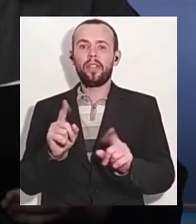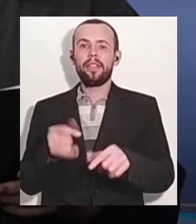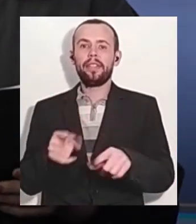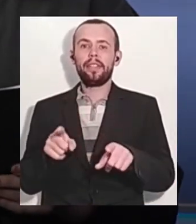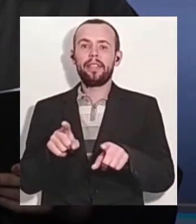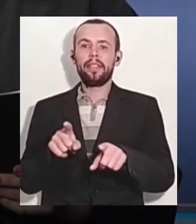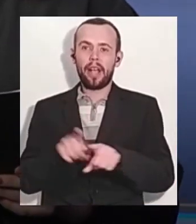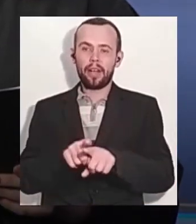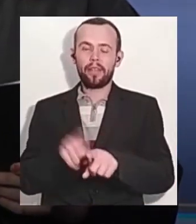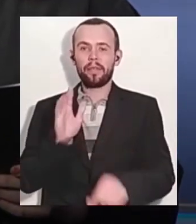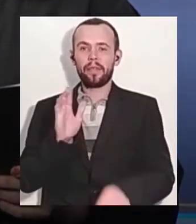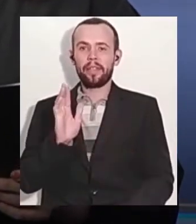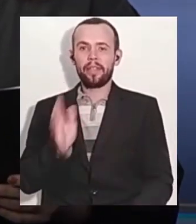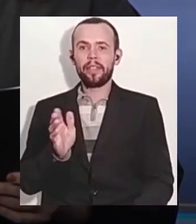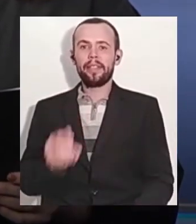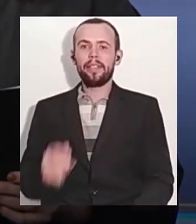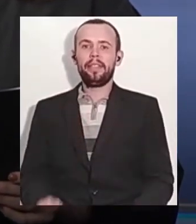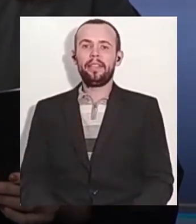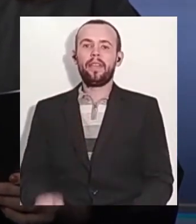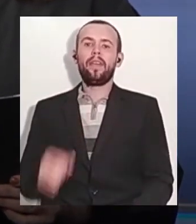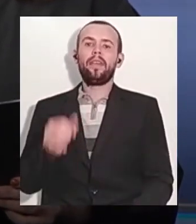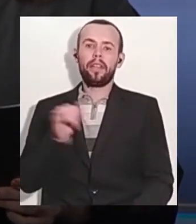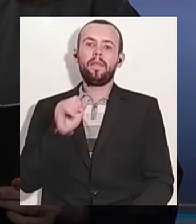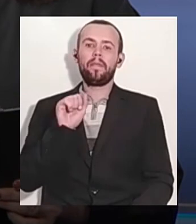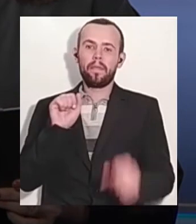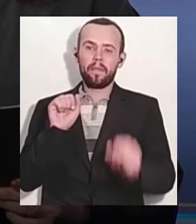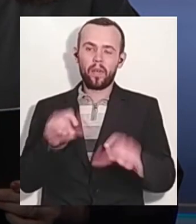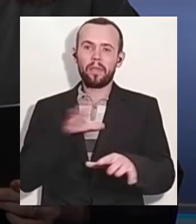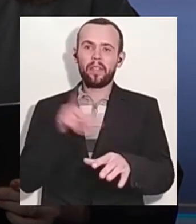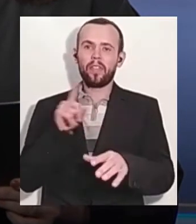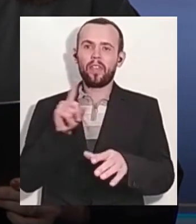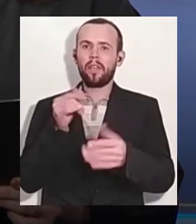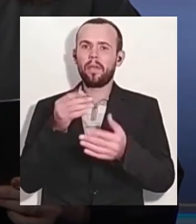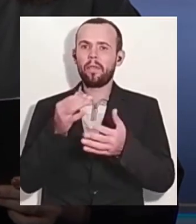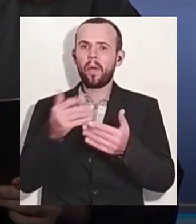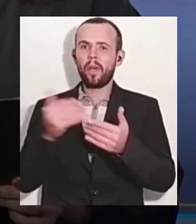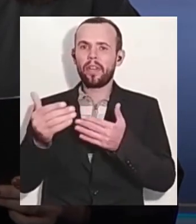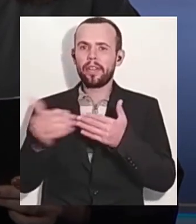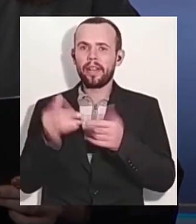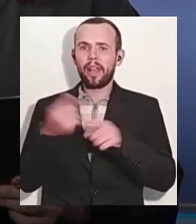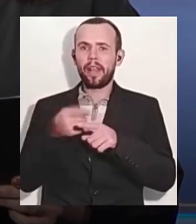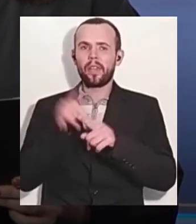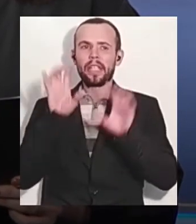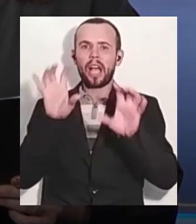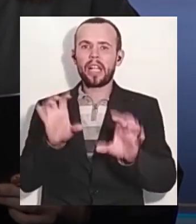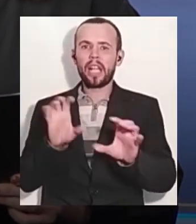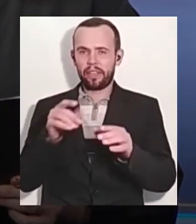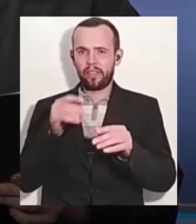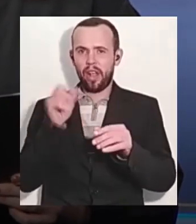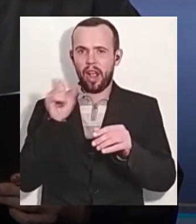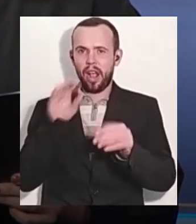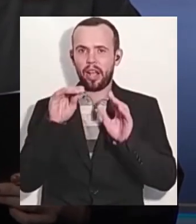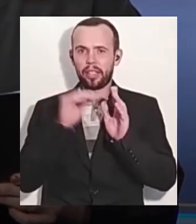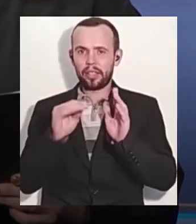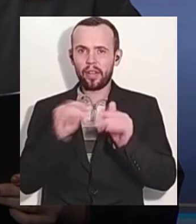медична, я ж кажу, в нас вся система, вона йде зовсім неправильно. Спочатку